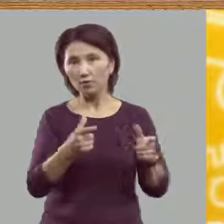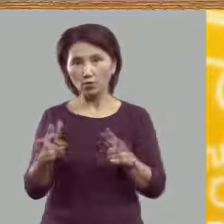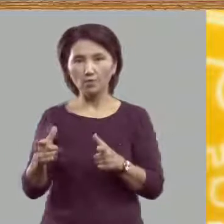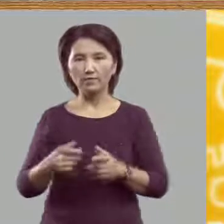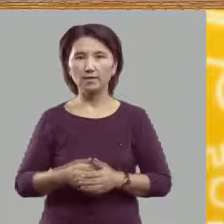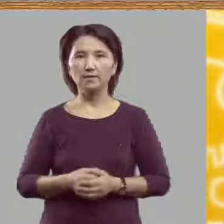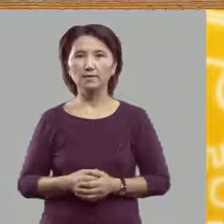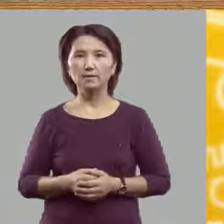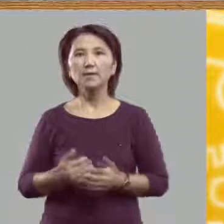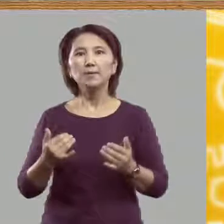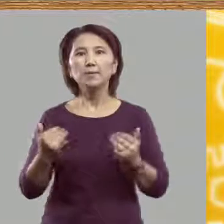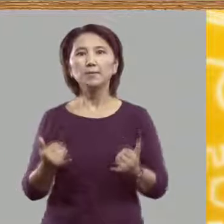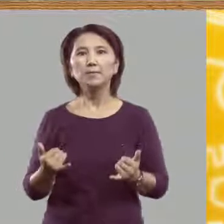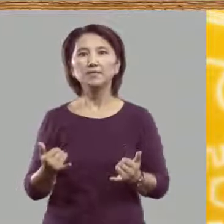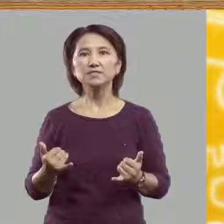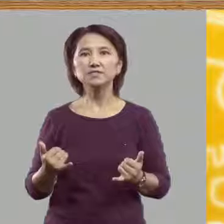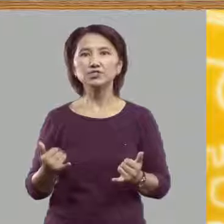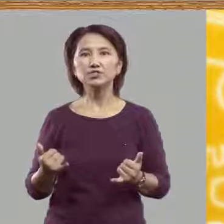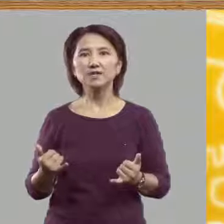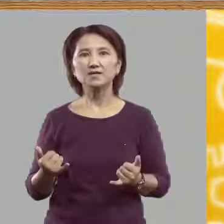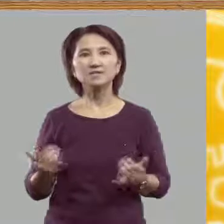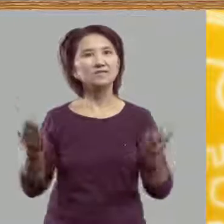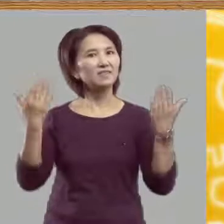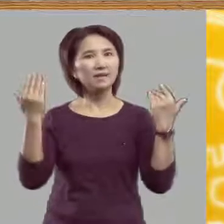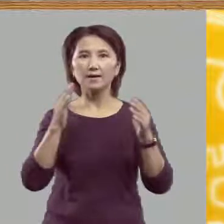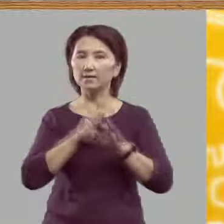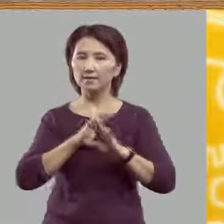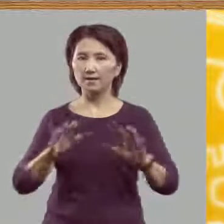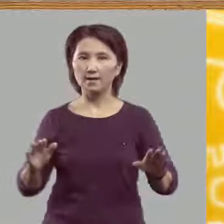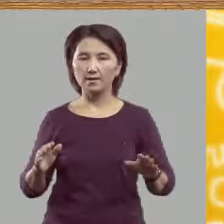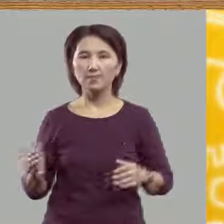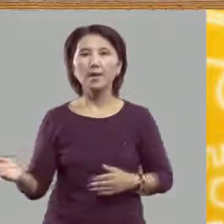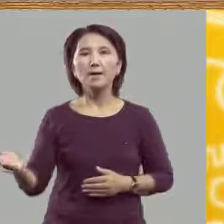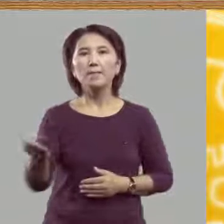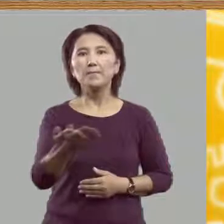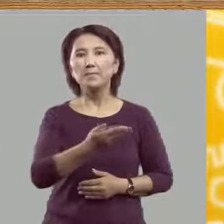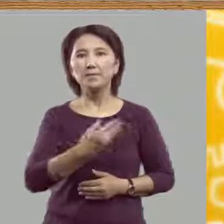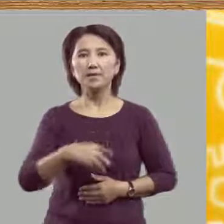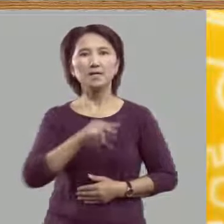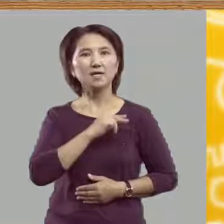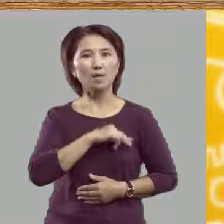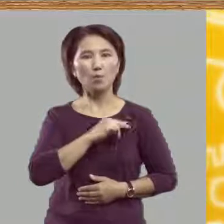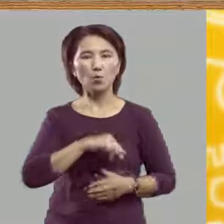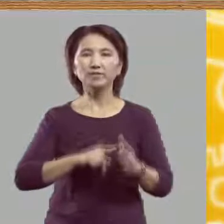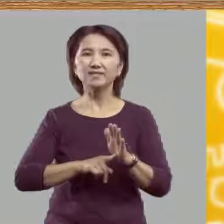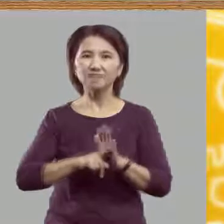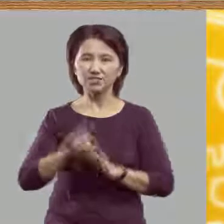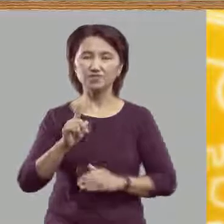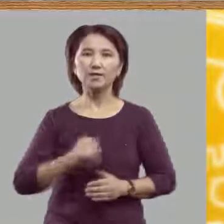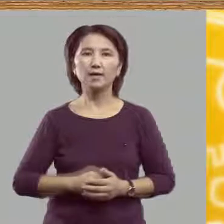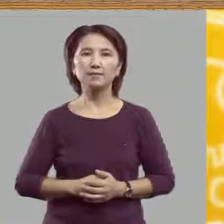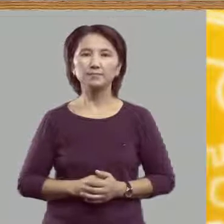Мы сейчас не отдыхаем, мы работать начинаем.